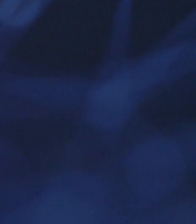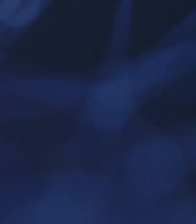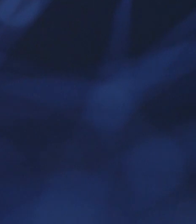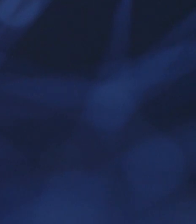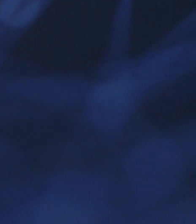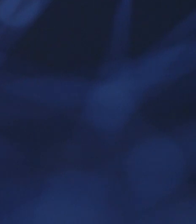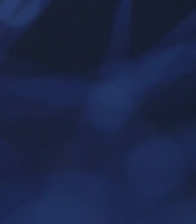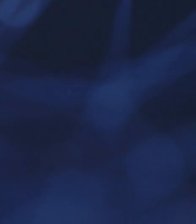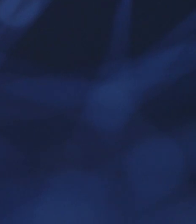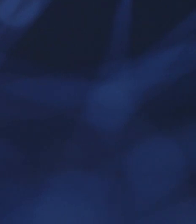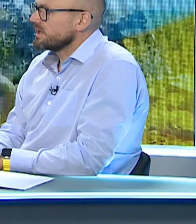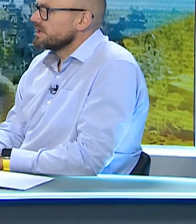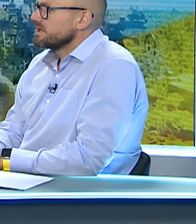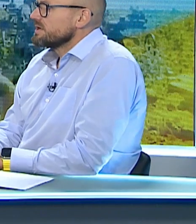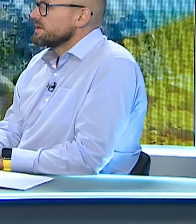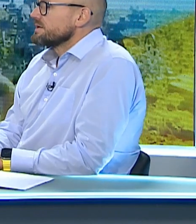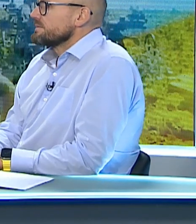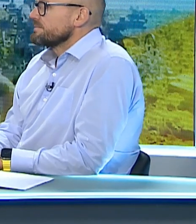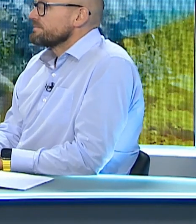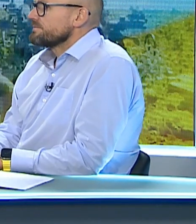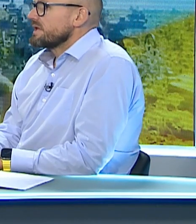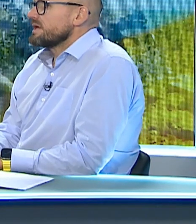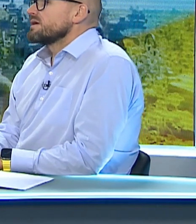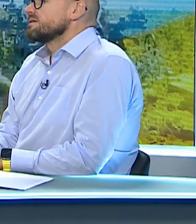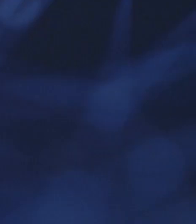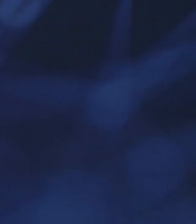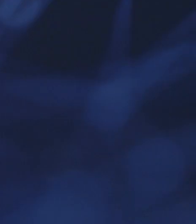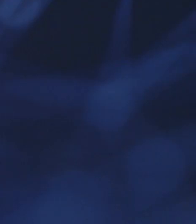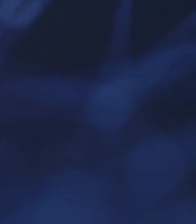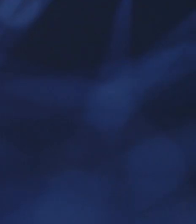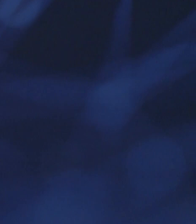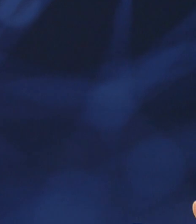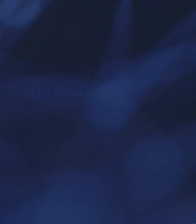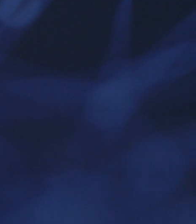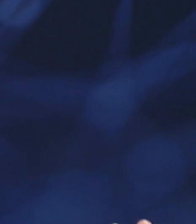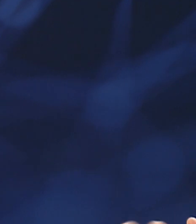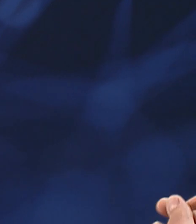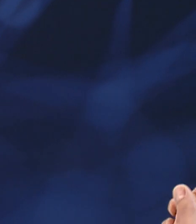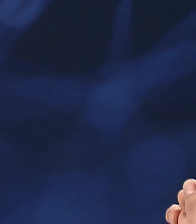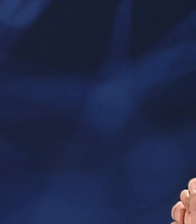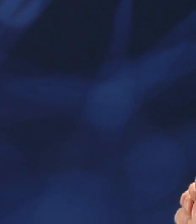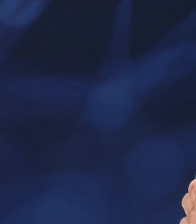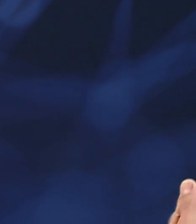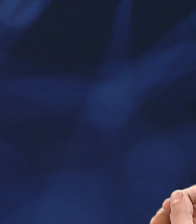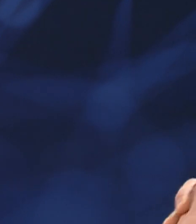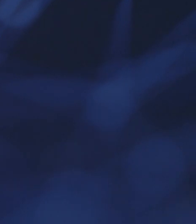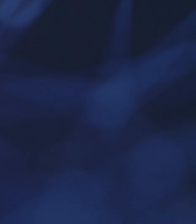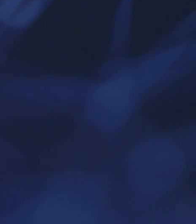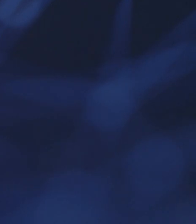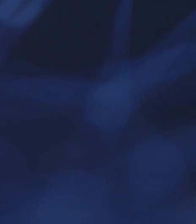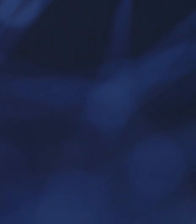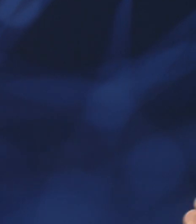що аварійне відключення неможливо запланувати. Аварійні у ці моменти, вони так само, в принципі, відповідаються? Вони, на превеликий жаль,